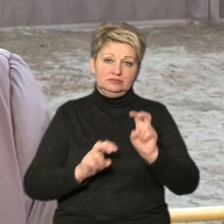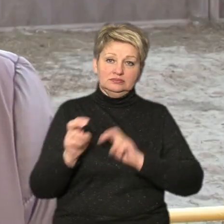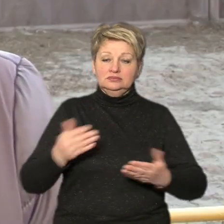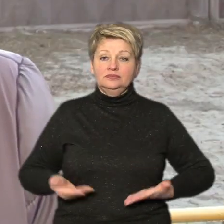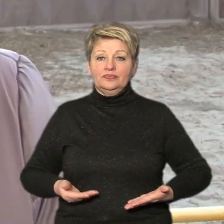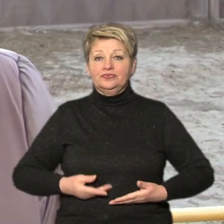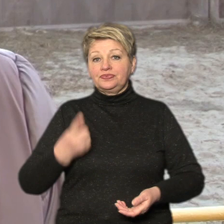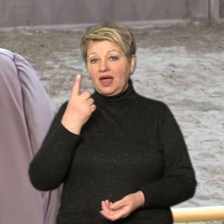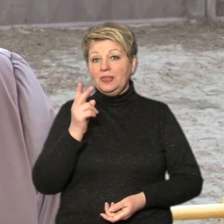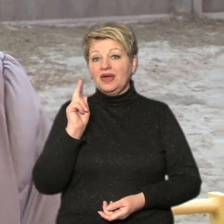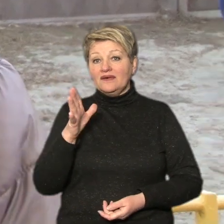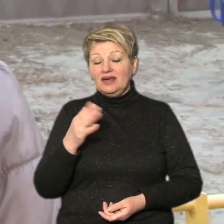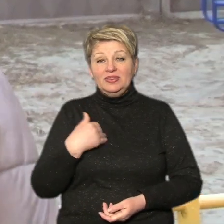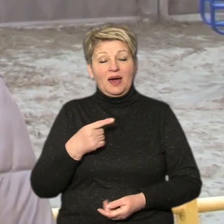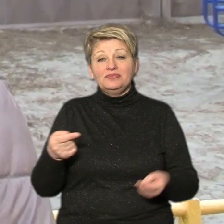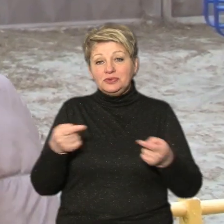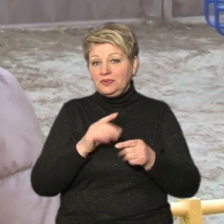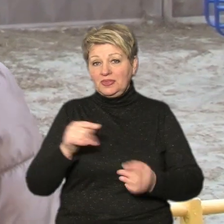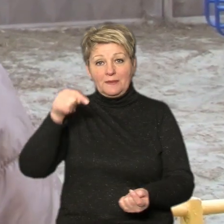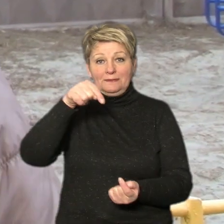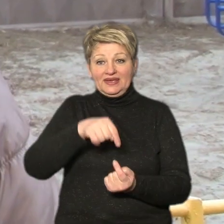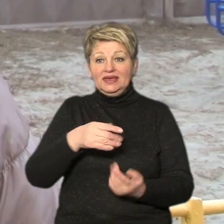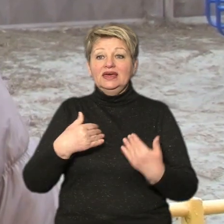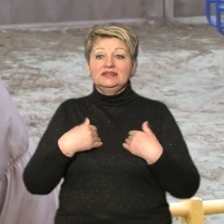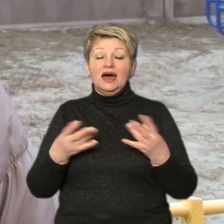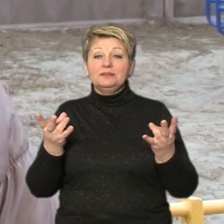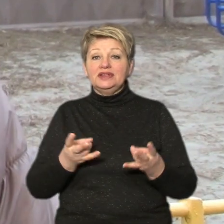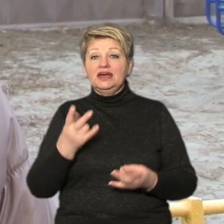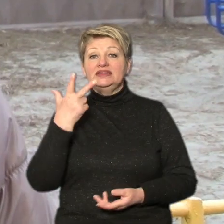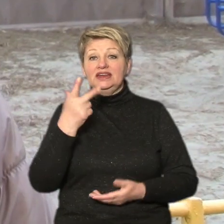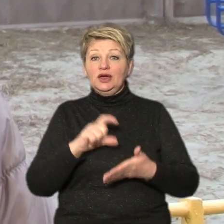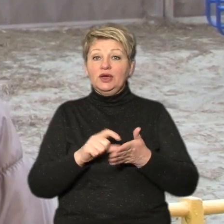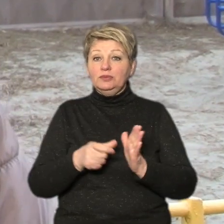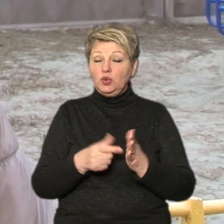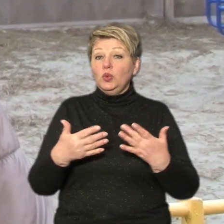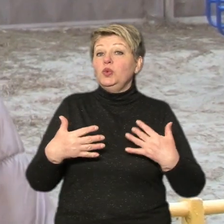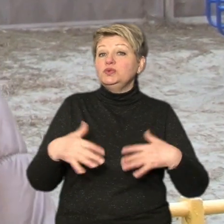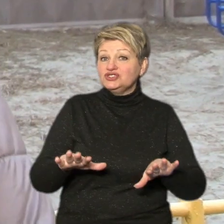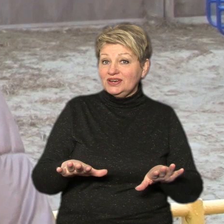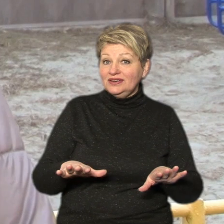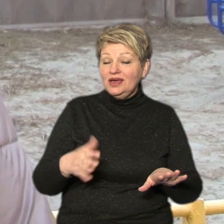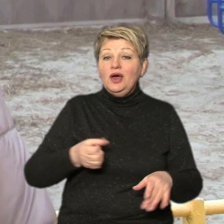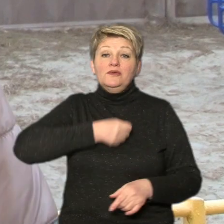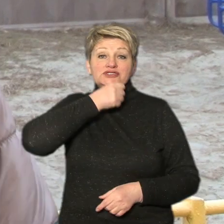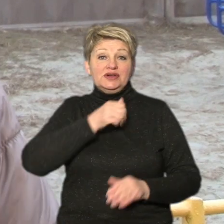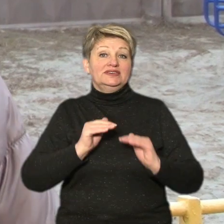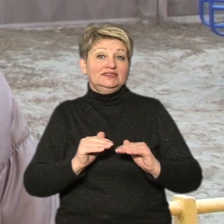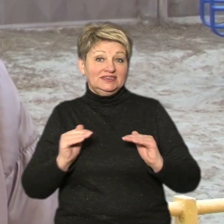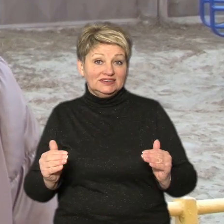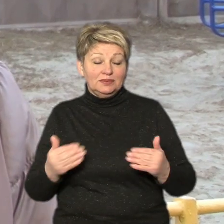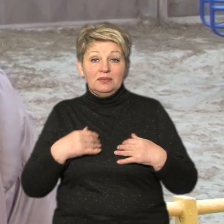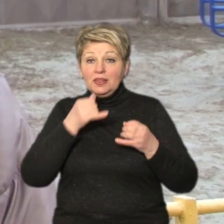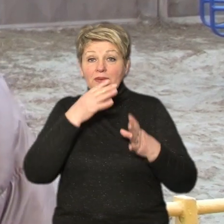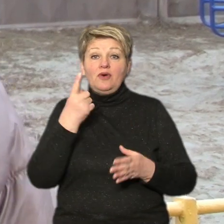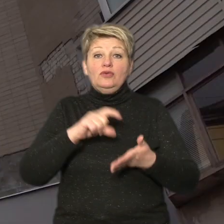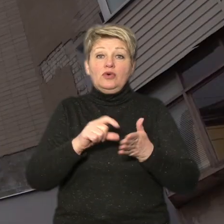Одна кімната нам точно не підійде. Нам треба трьох кімнат, тому що дорослі діти, ми ж не можемо